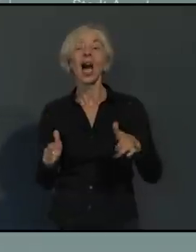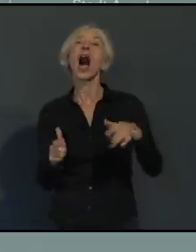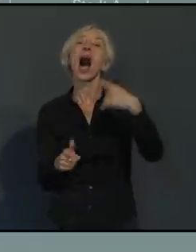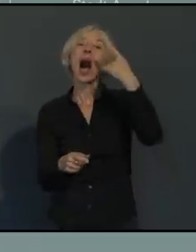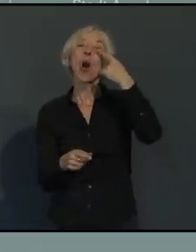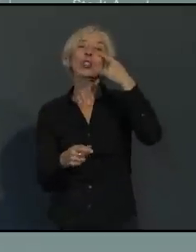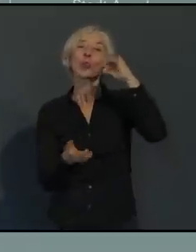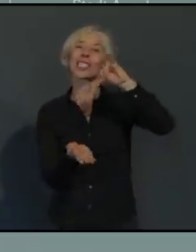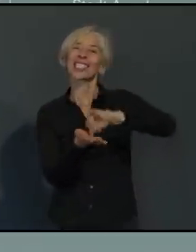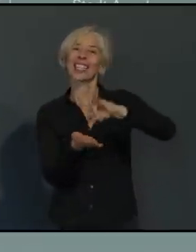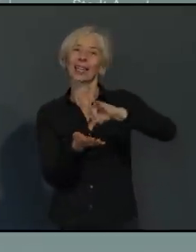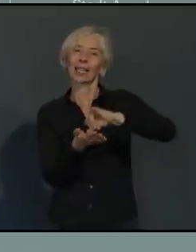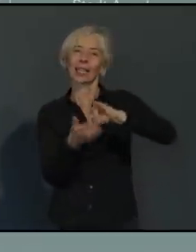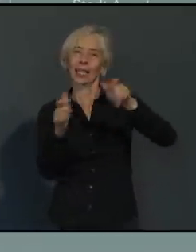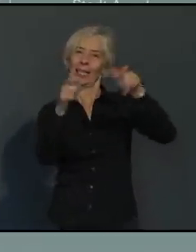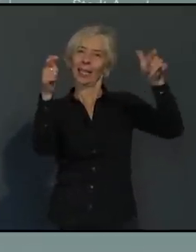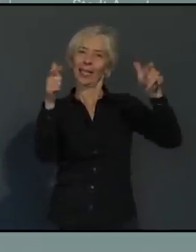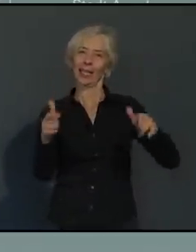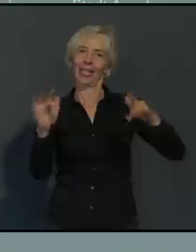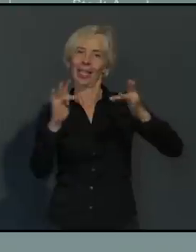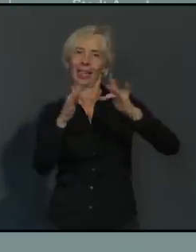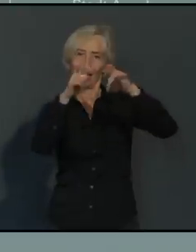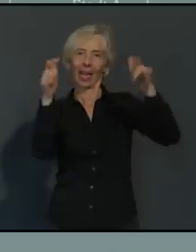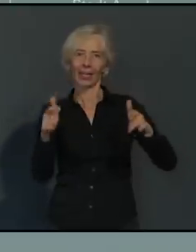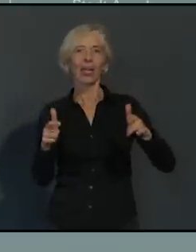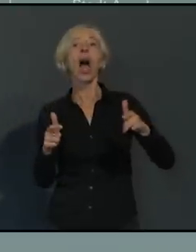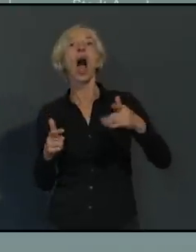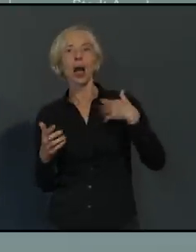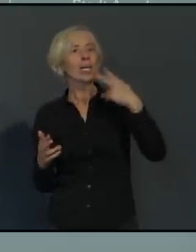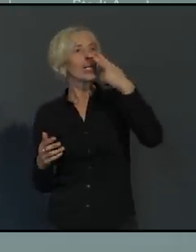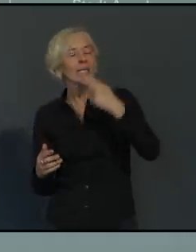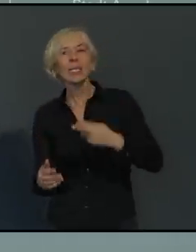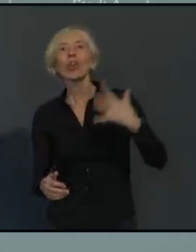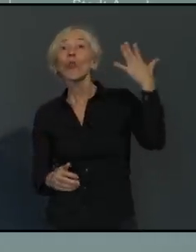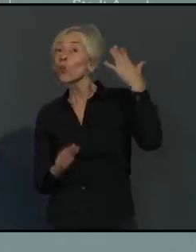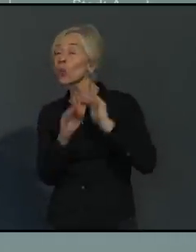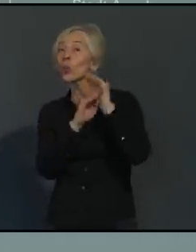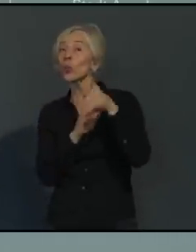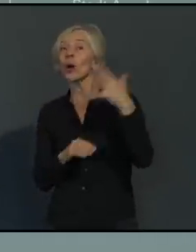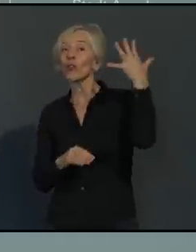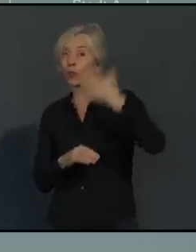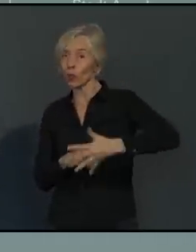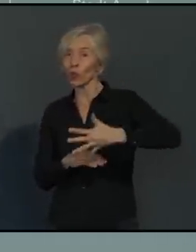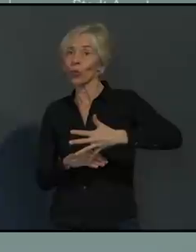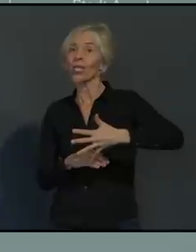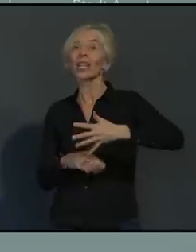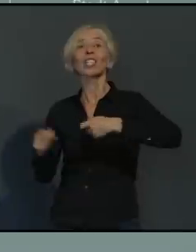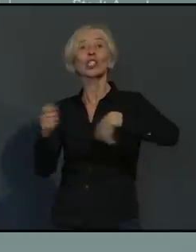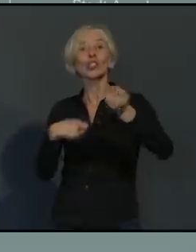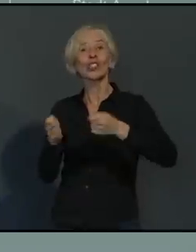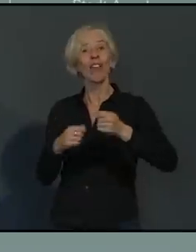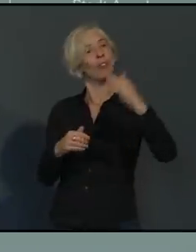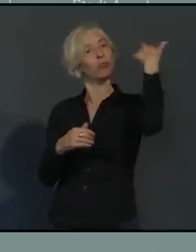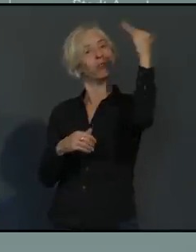aufgelistet. Das heißt, dort kann man, wenn man drauf geht, die vielfältigen Shopping-Möglichkeiten von Augsburg, sei es